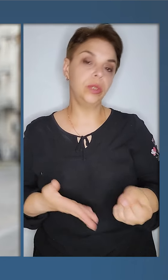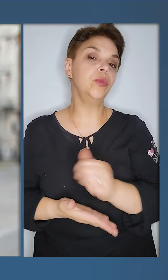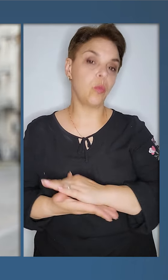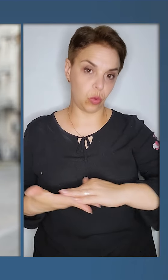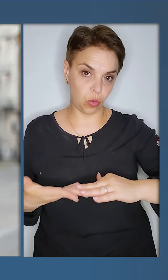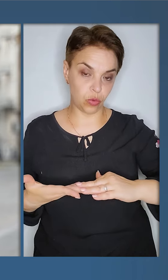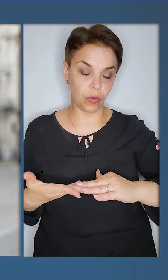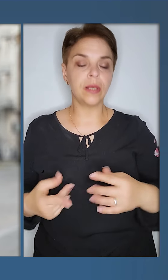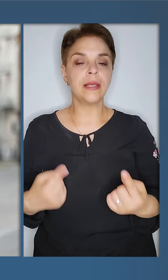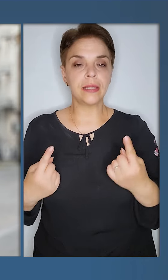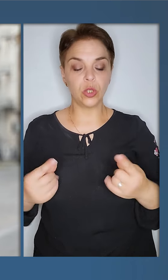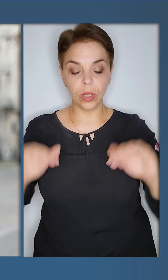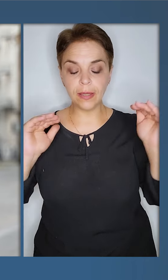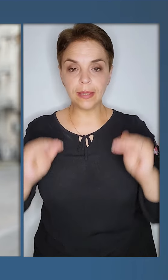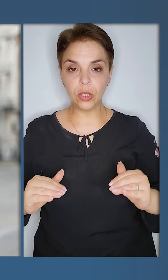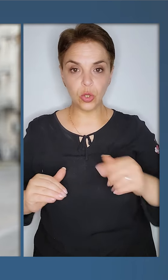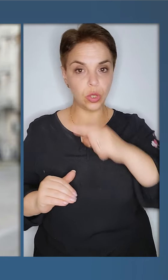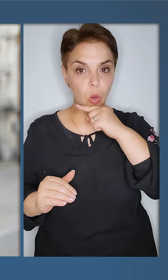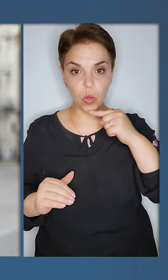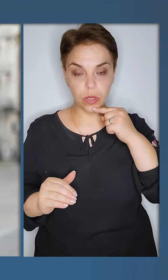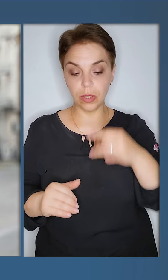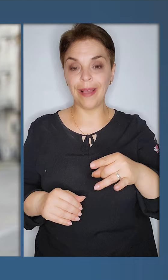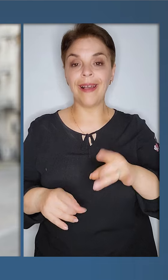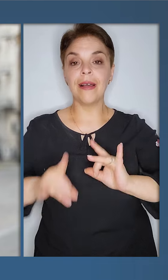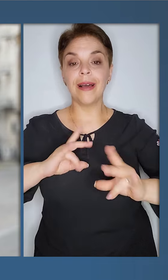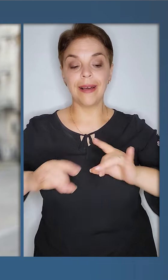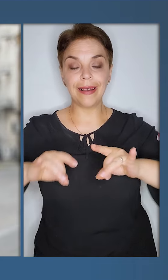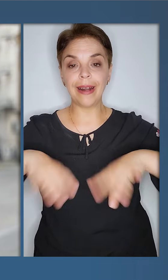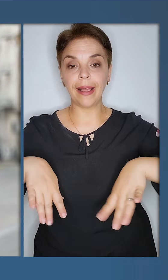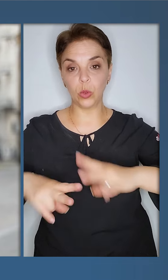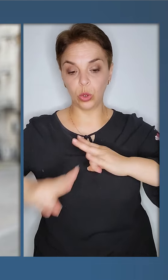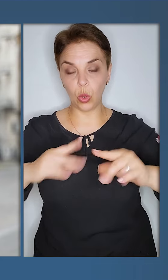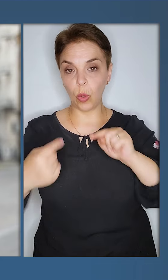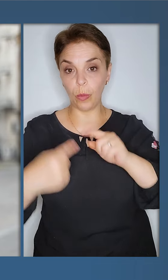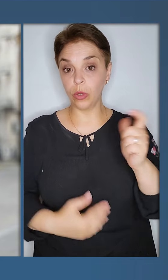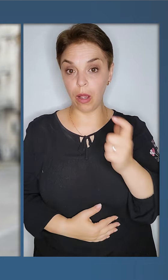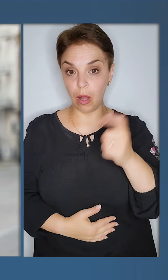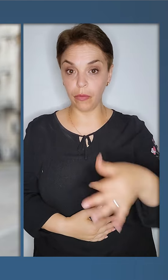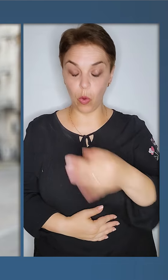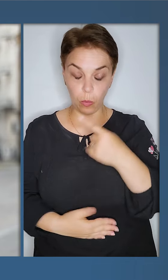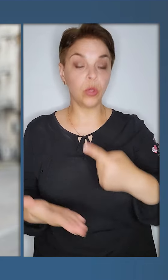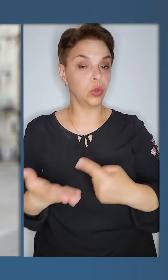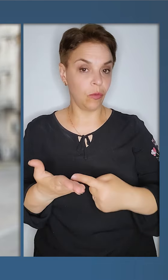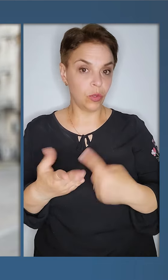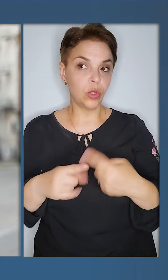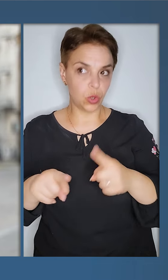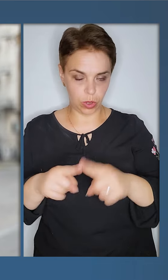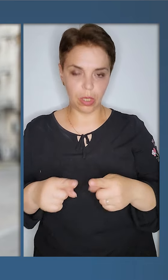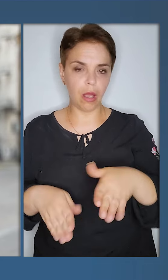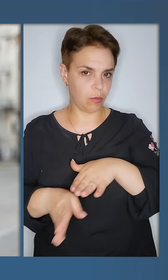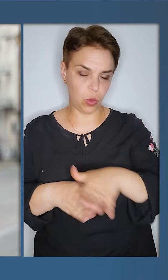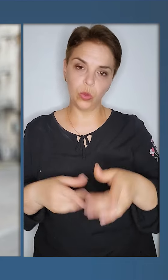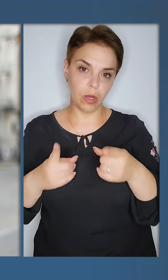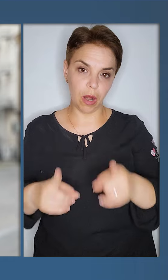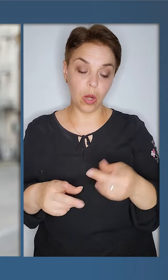потрібно продовжувати. Значне зниження російського ракетного терору проти Харкова і області доводить, що це